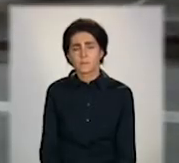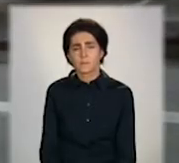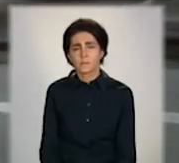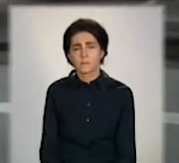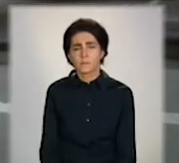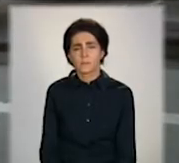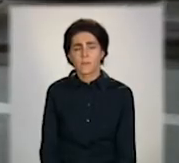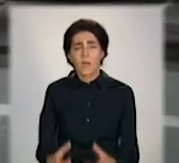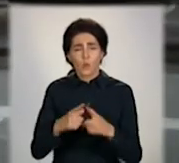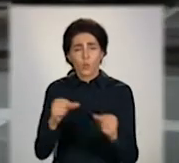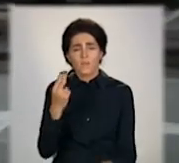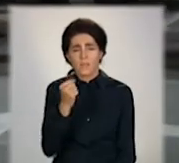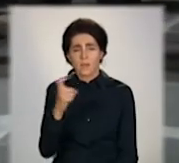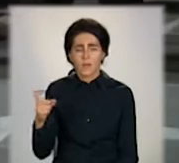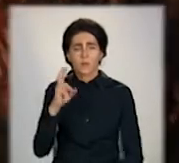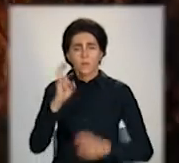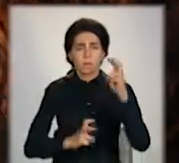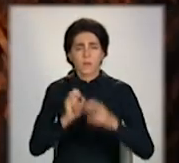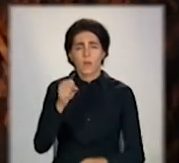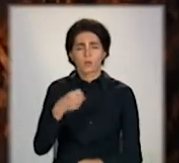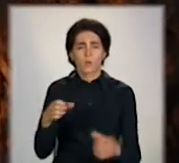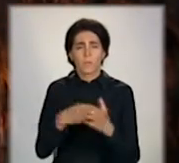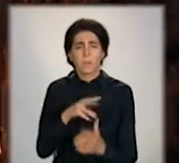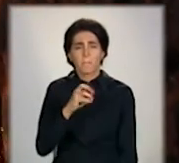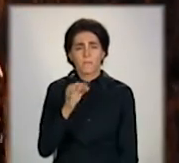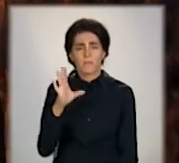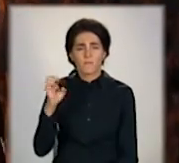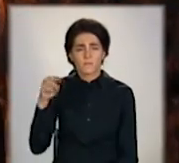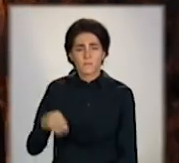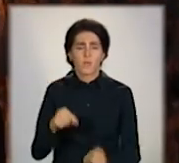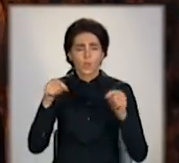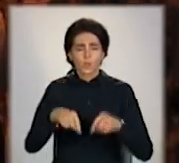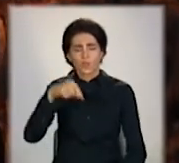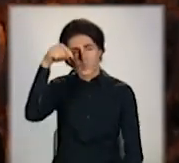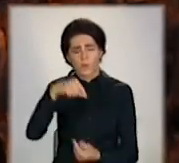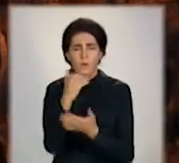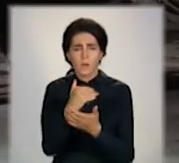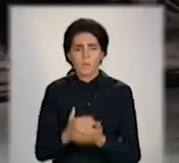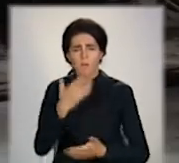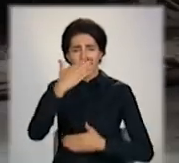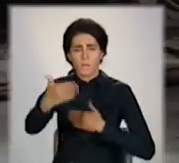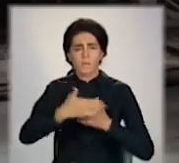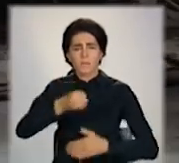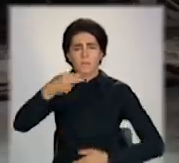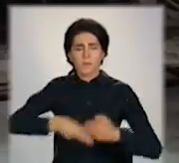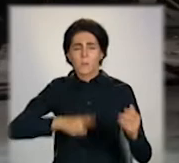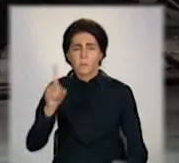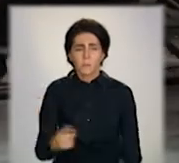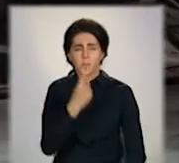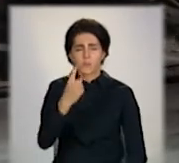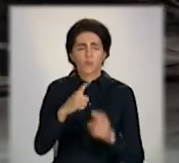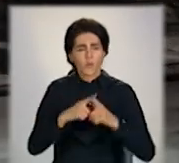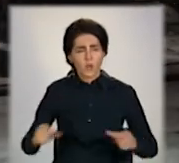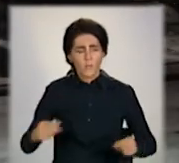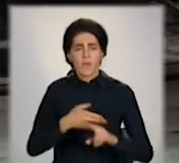Конверторний цех комбінат «Азовсталь» групи «Метінвест». Тут, згідно з графіком, за п'ять діб завершили перефутировку першого конвертора.